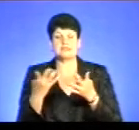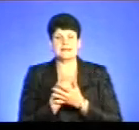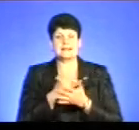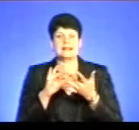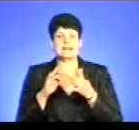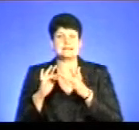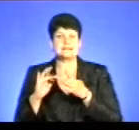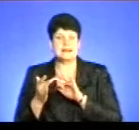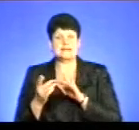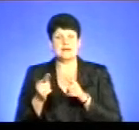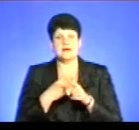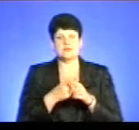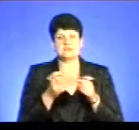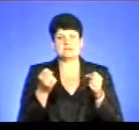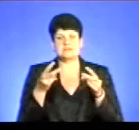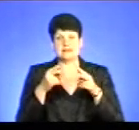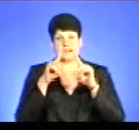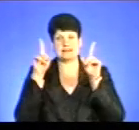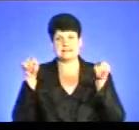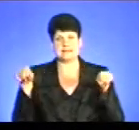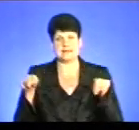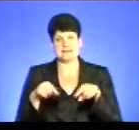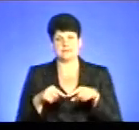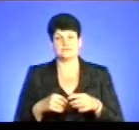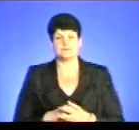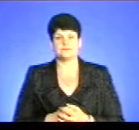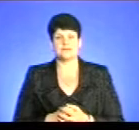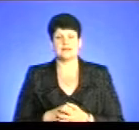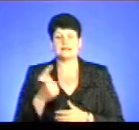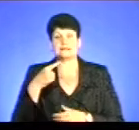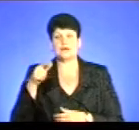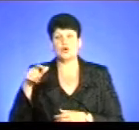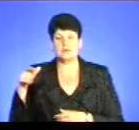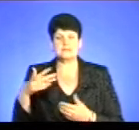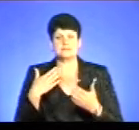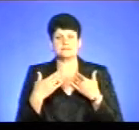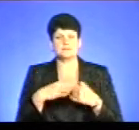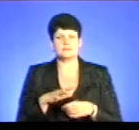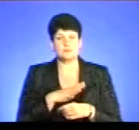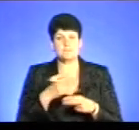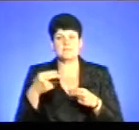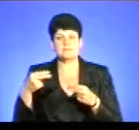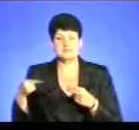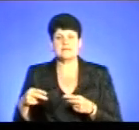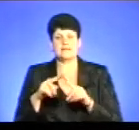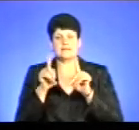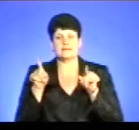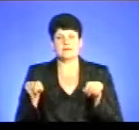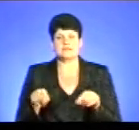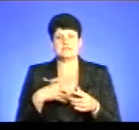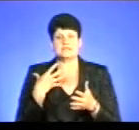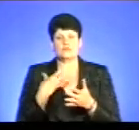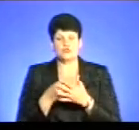сайті та спеціальному стенді. Тернополяни, з якими ми поспілкувалися, підписали декларацію зі